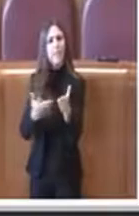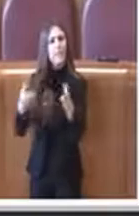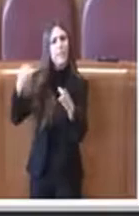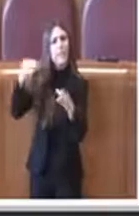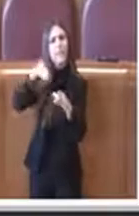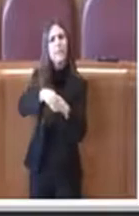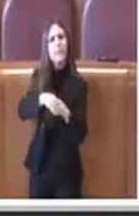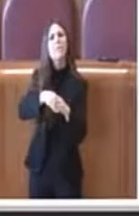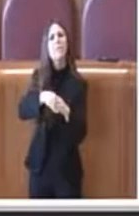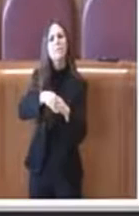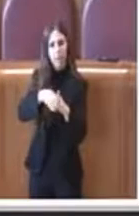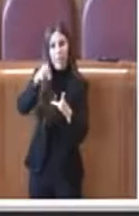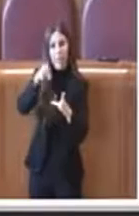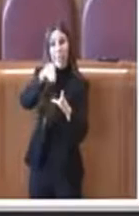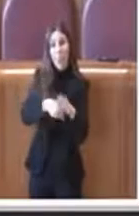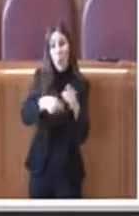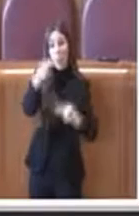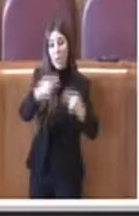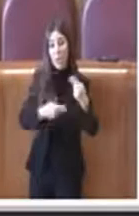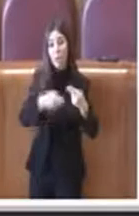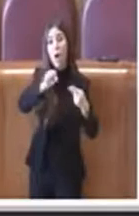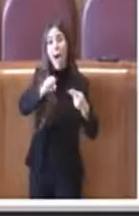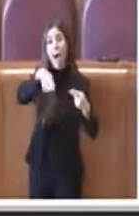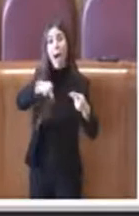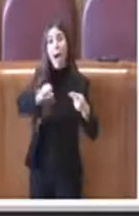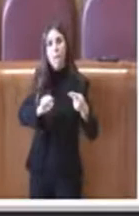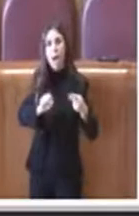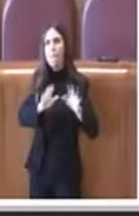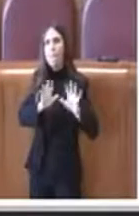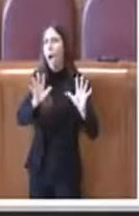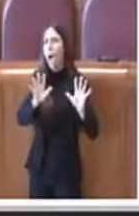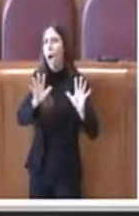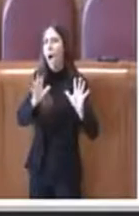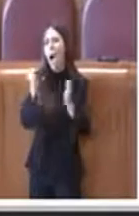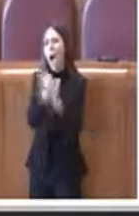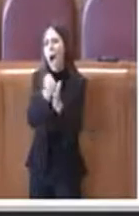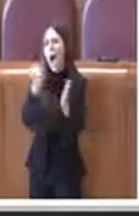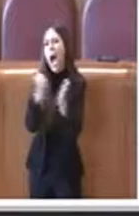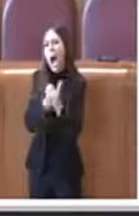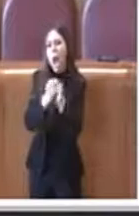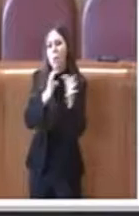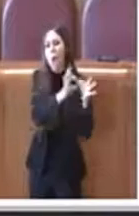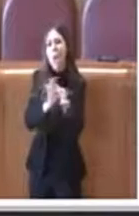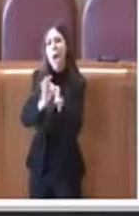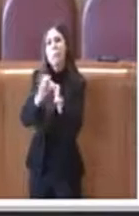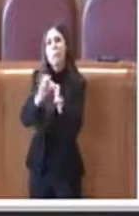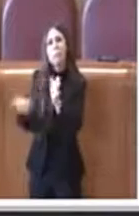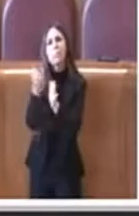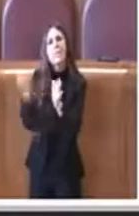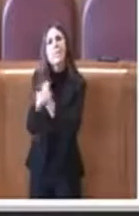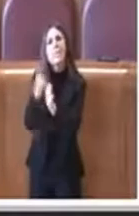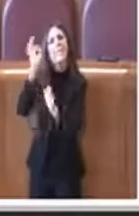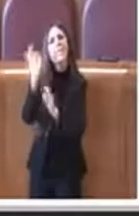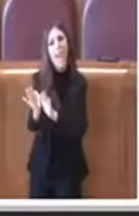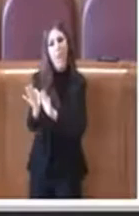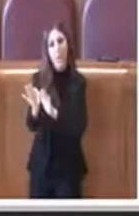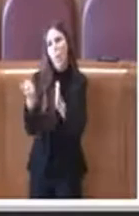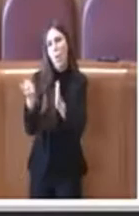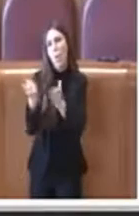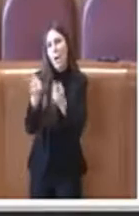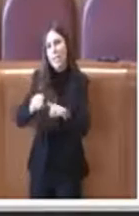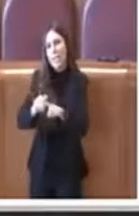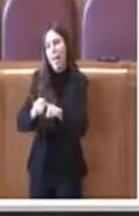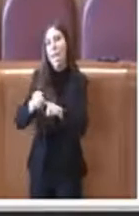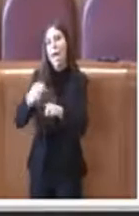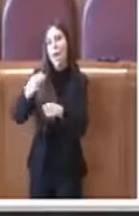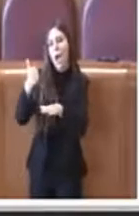all'interno del bilancio di Ama ma non sono stati prodotti gli atti propedeudici di Assemblea Capitolina, quale